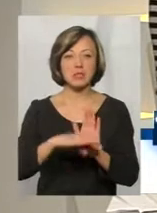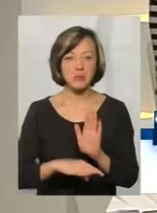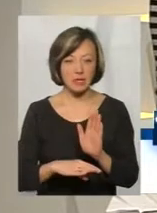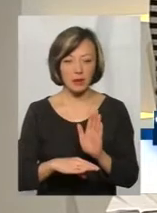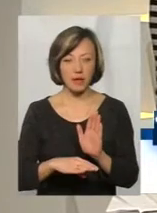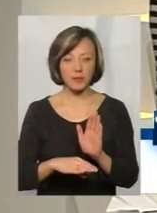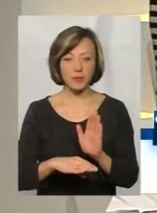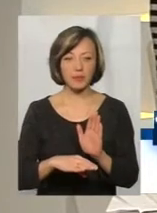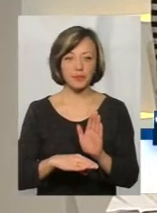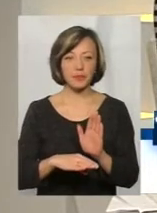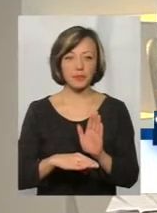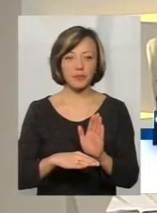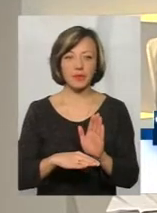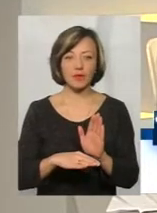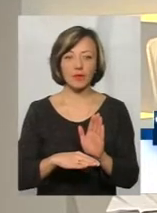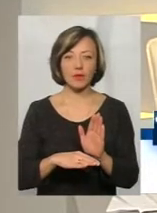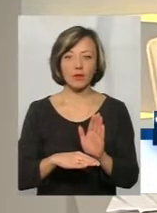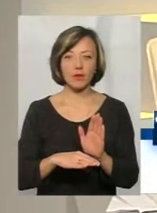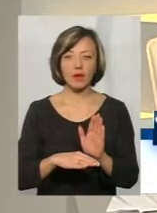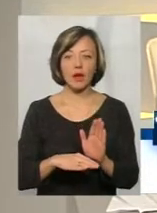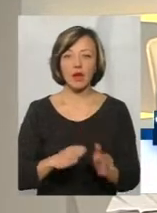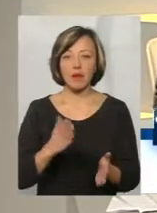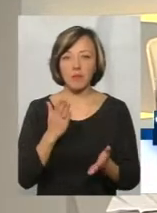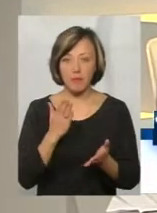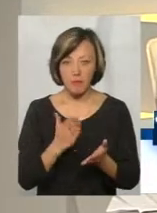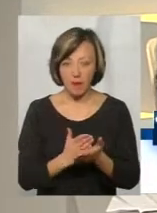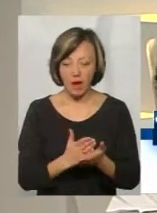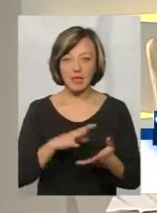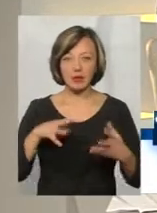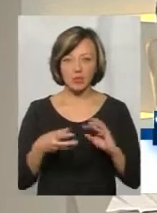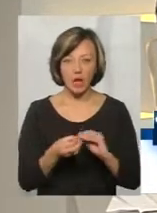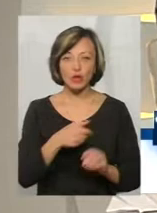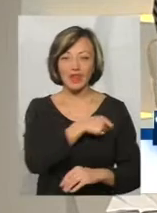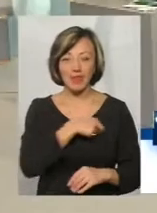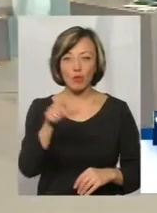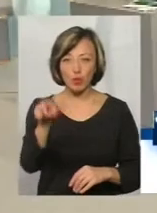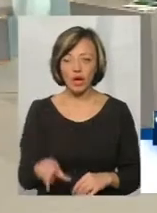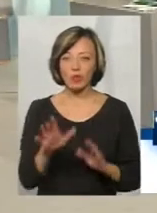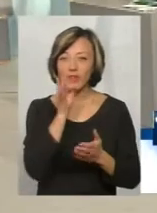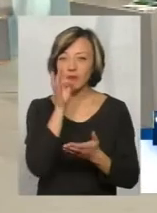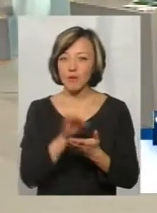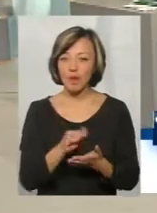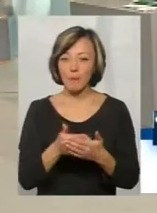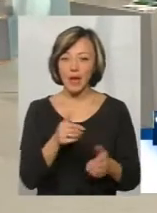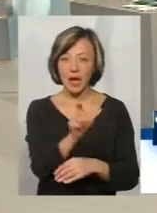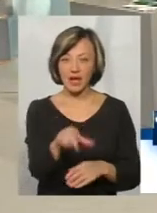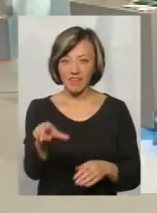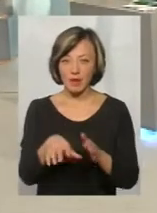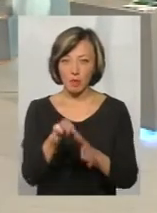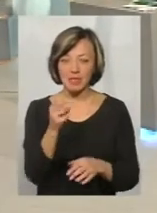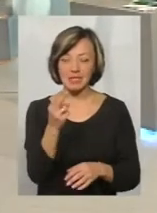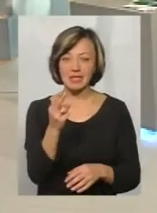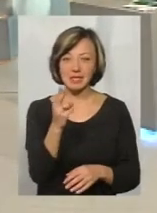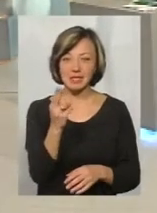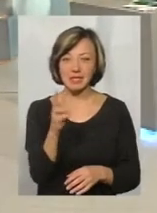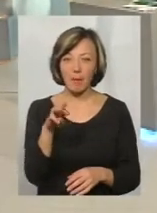привести до того, що депутат буде відповідальний і перед виборцями, і перед партією,